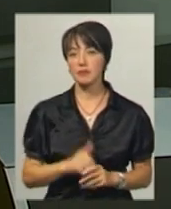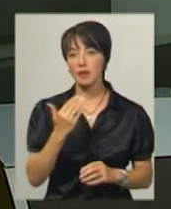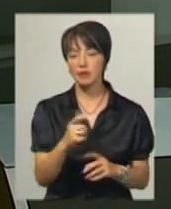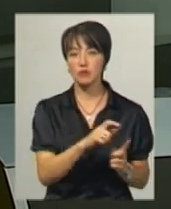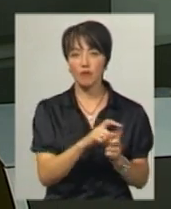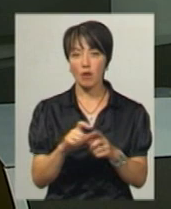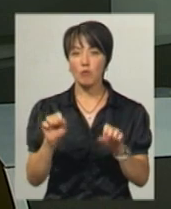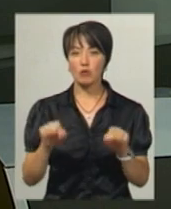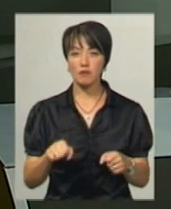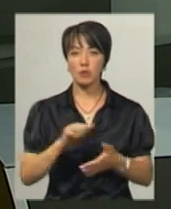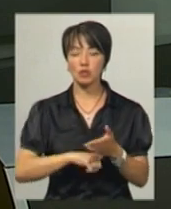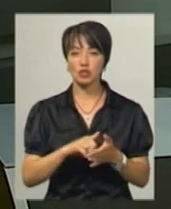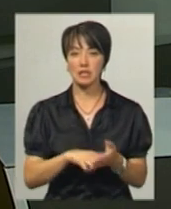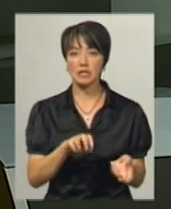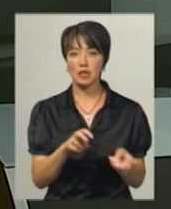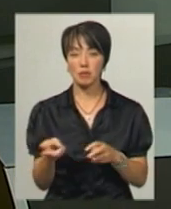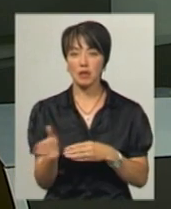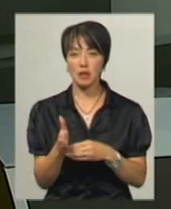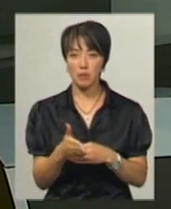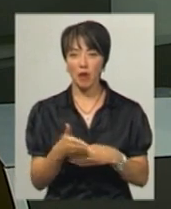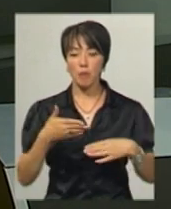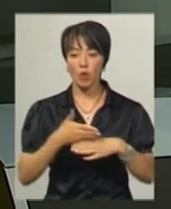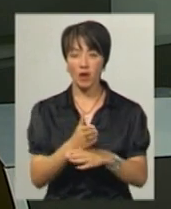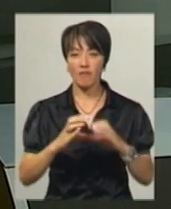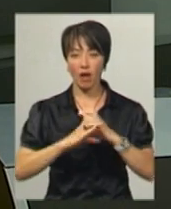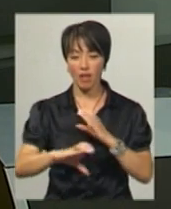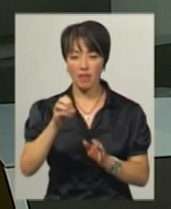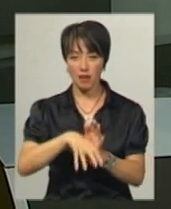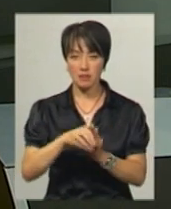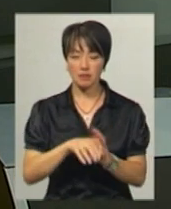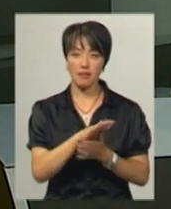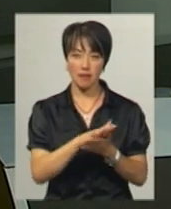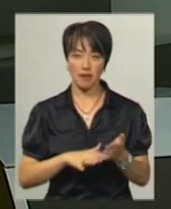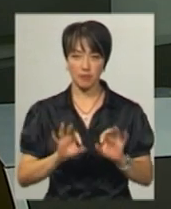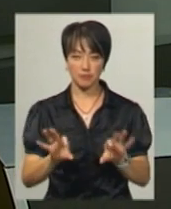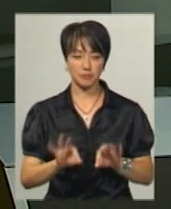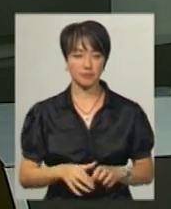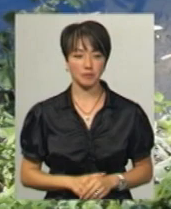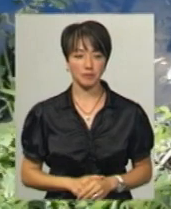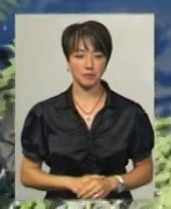За її словами, можлива причина загибелі риби – прорив каналізації. Подробиці в сюжеті Андрія Гуменого.